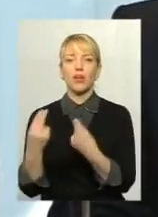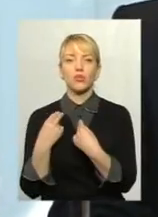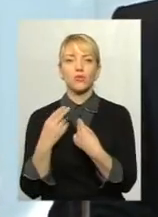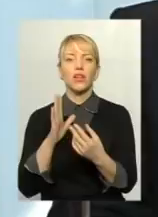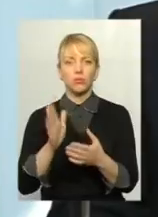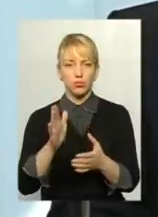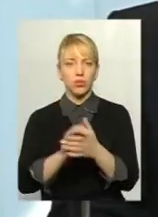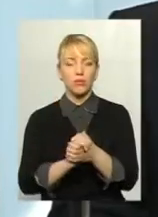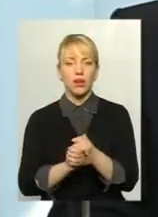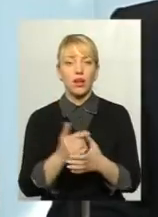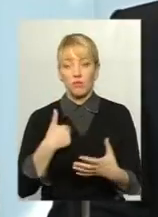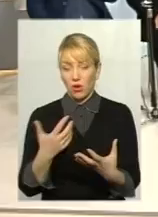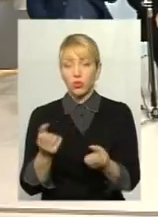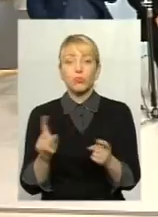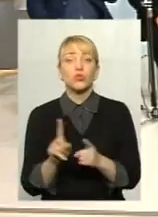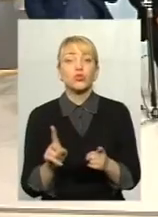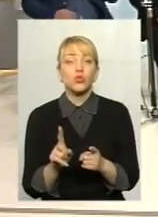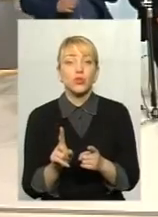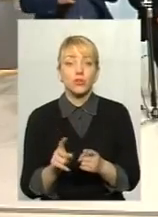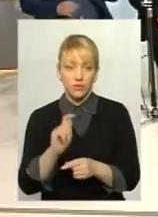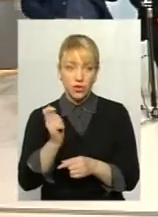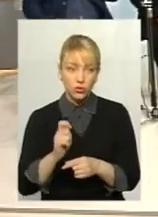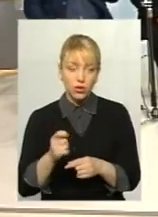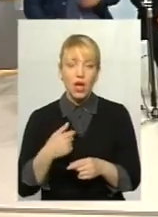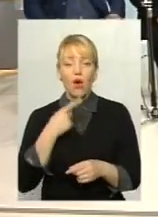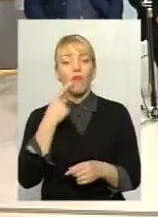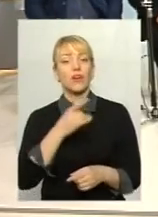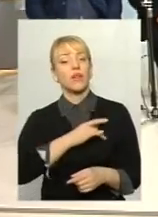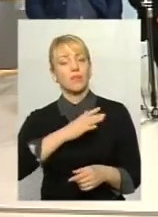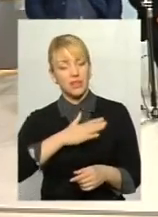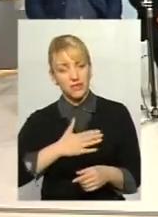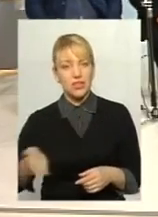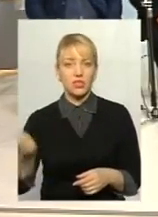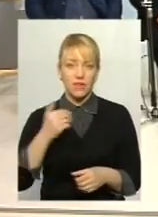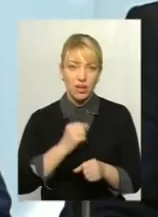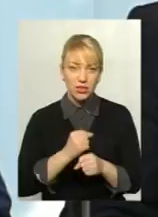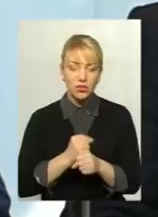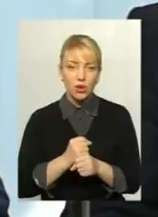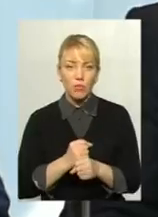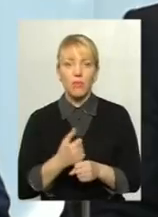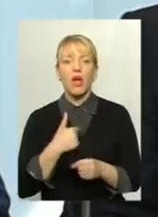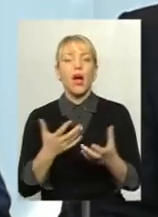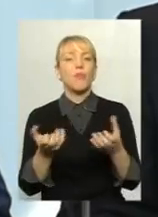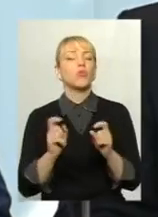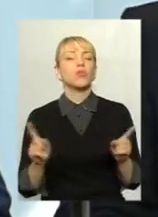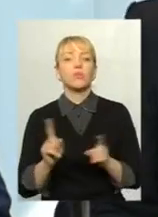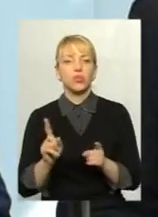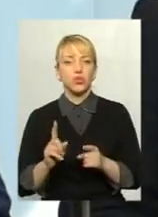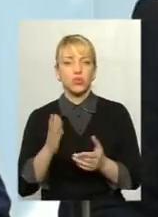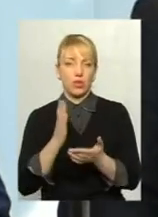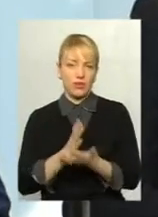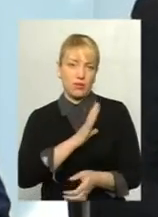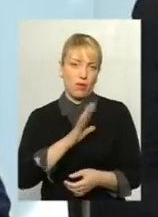Потім сказали українцям, українці, давайте пілотизацію зробимо. І ми отримали олігархів. І ми отримали те, що в нас бідність, промисловості нема.